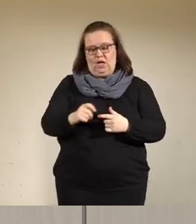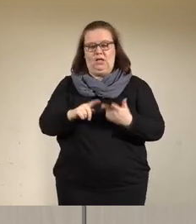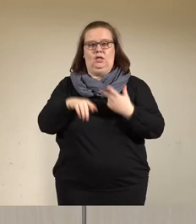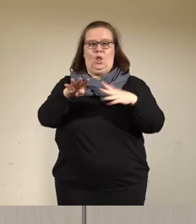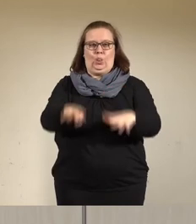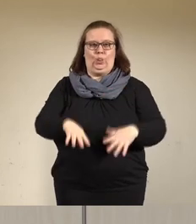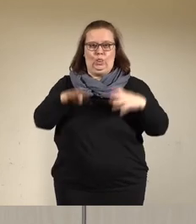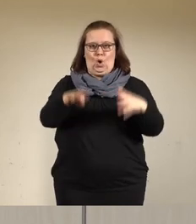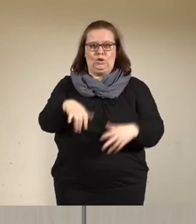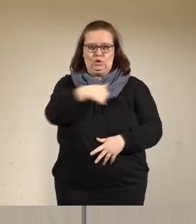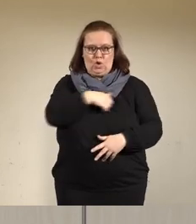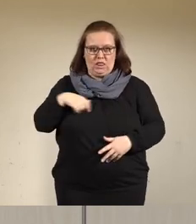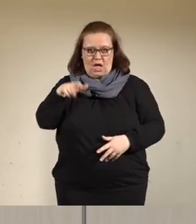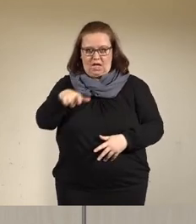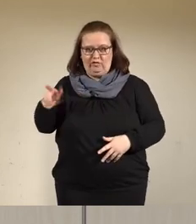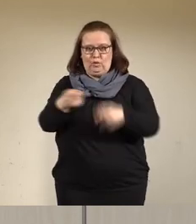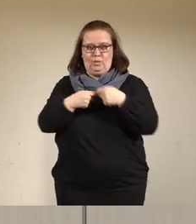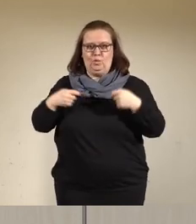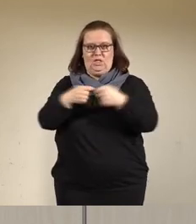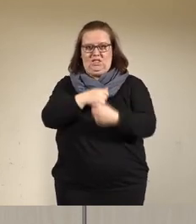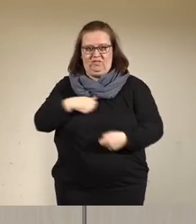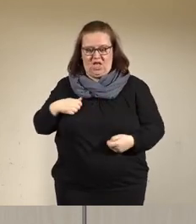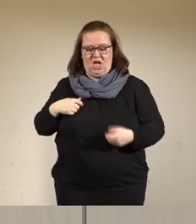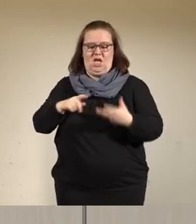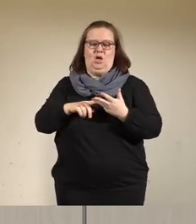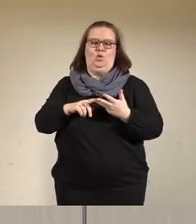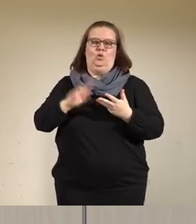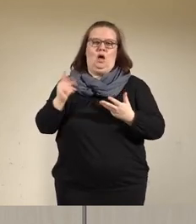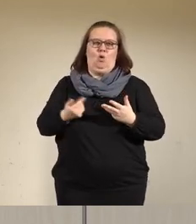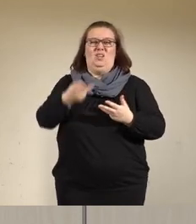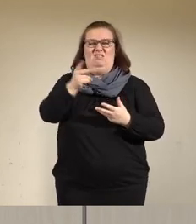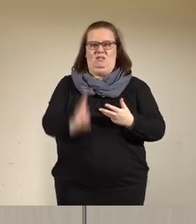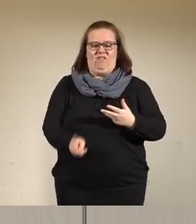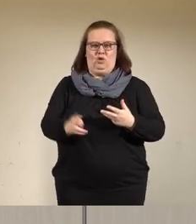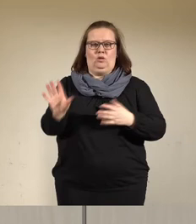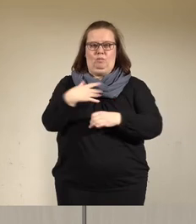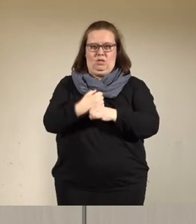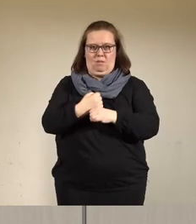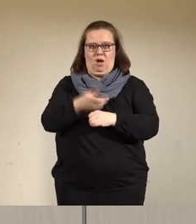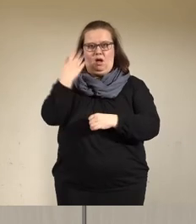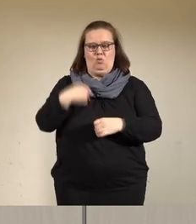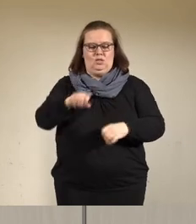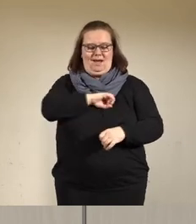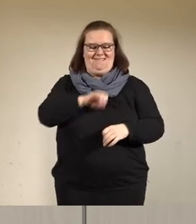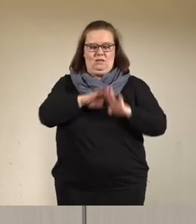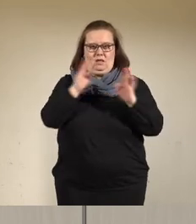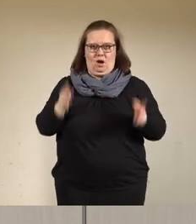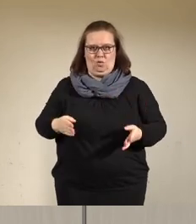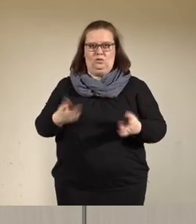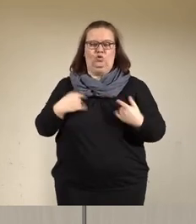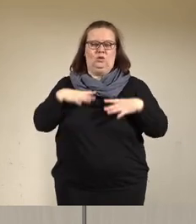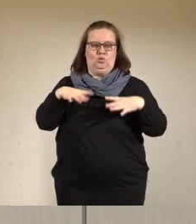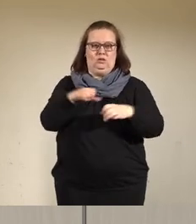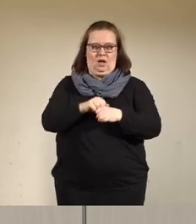19 Soldatinnen und Soldaten der Bundeswehr und 200 Mitarbeiter aus dem eigenen Haus, die schon im